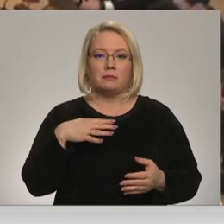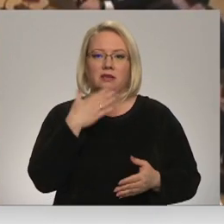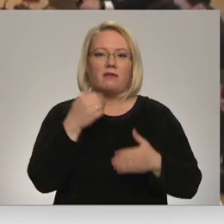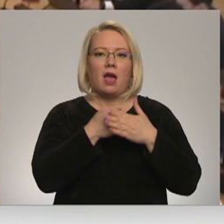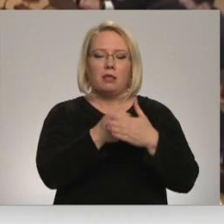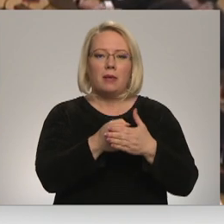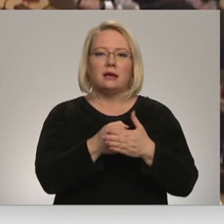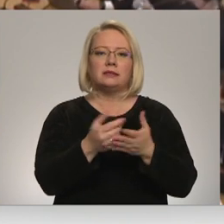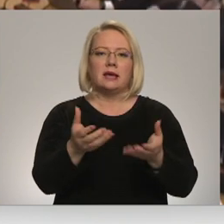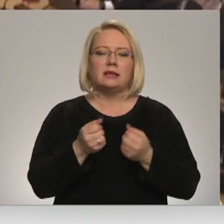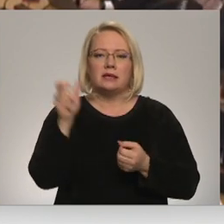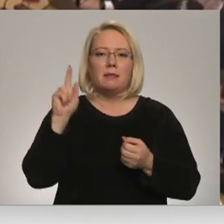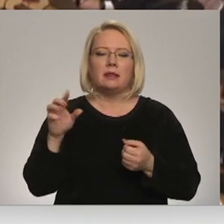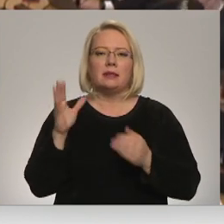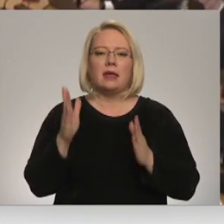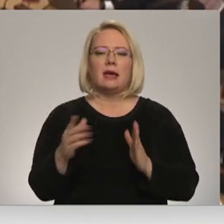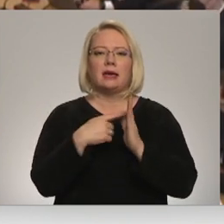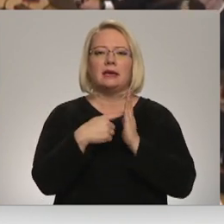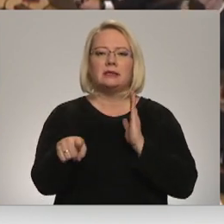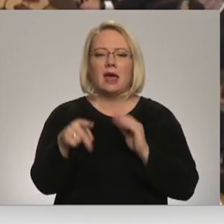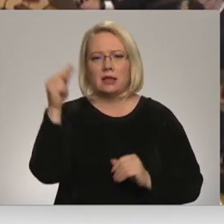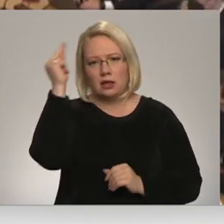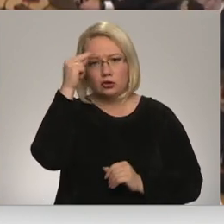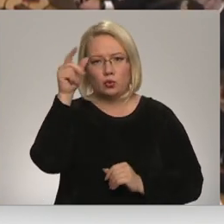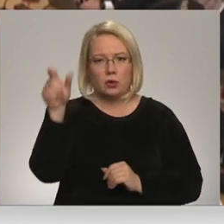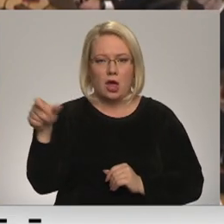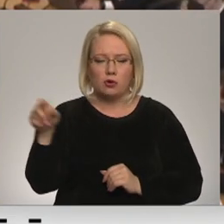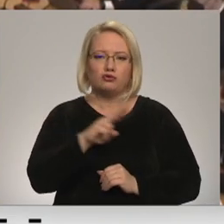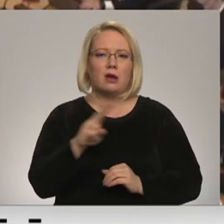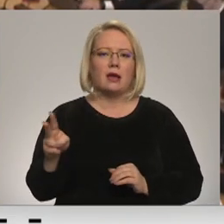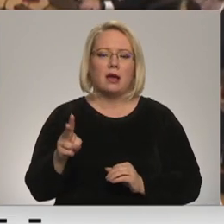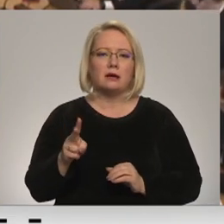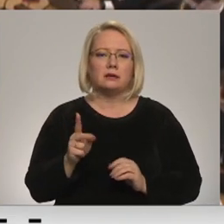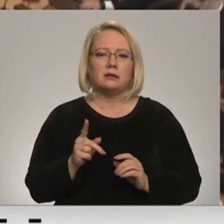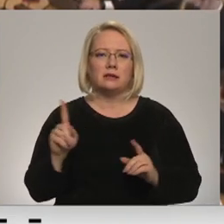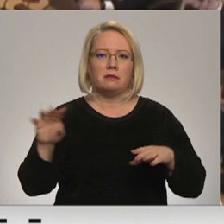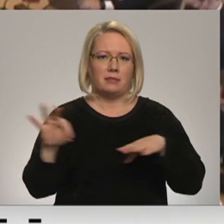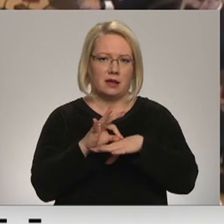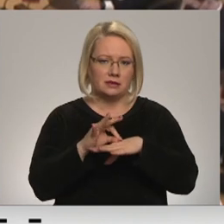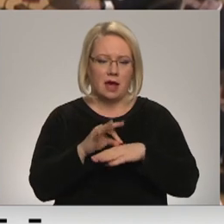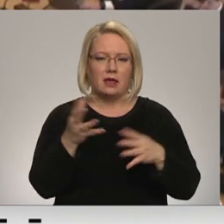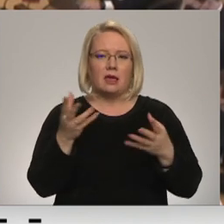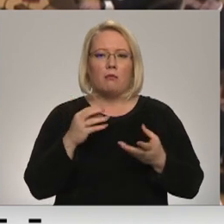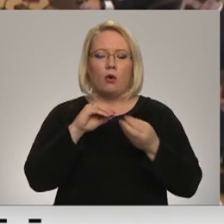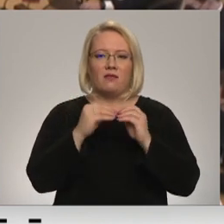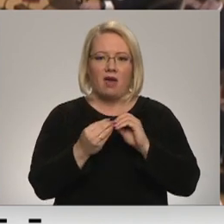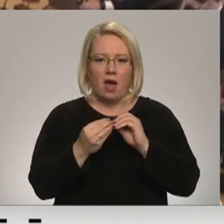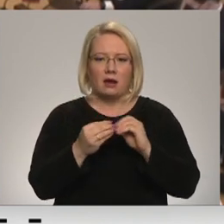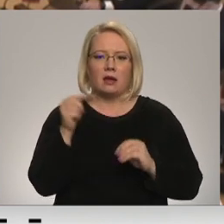saņēmēju vidus tiek specifiski izslēgts studējošie, kur ir stājušies laulībā. Ņemot vērā, ka šajos